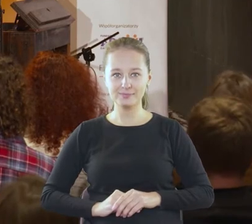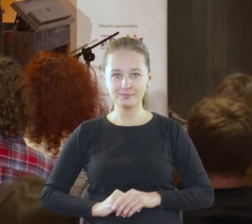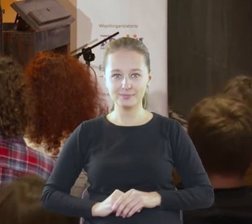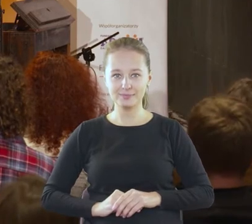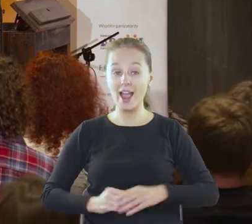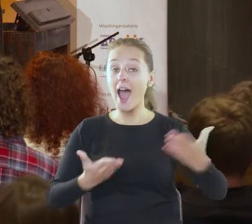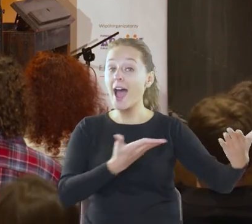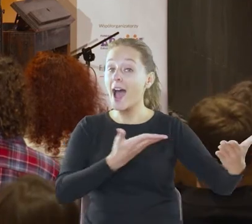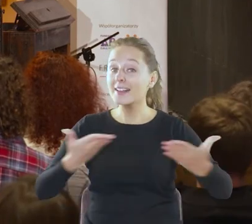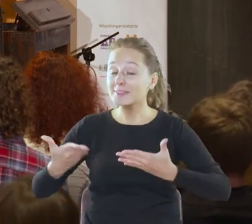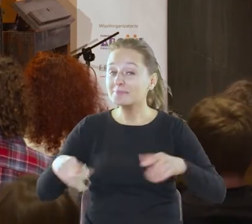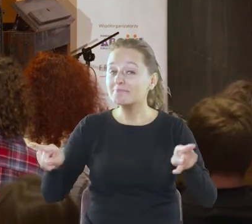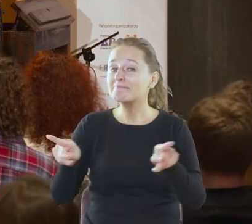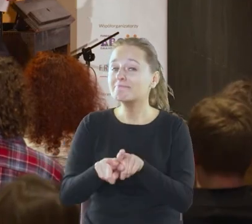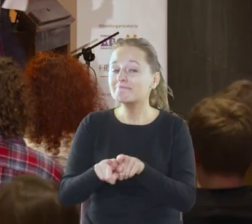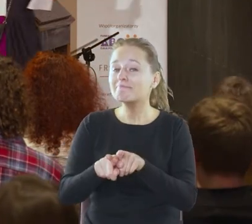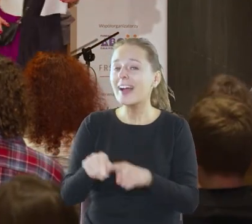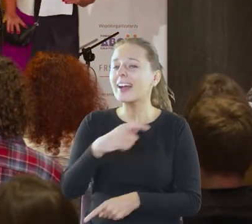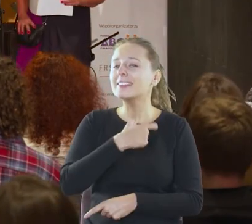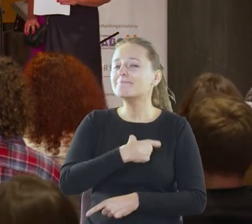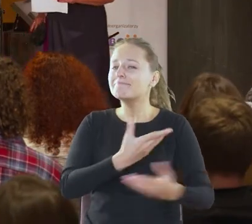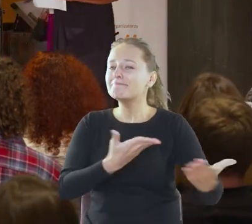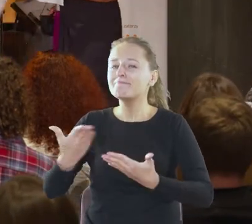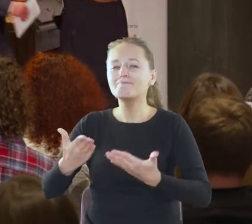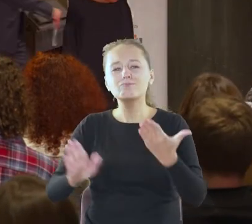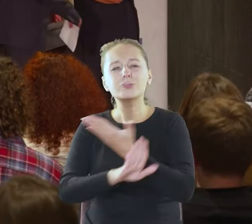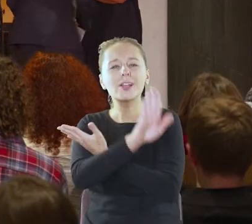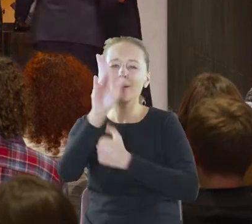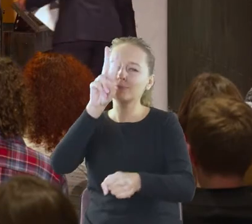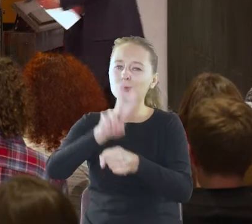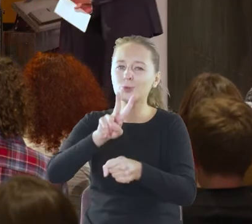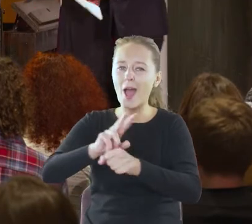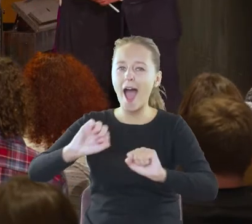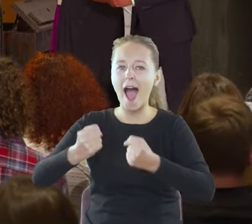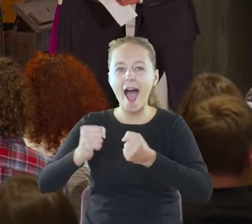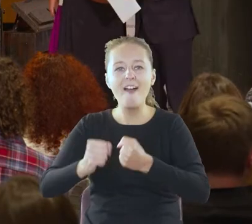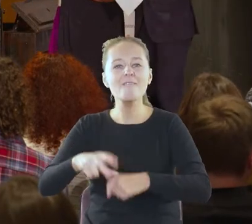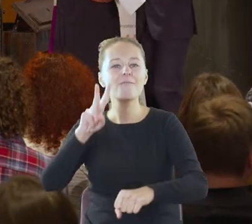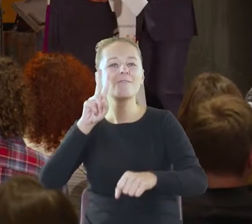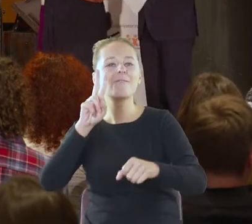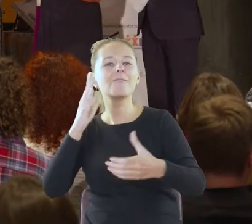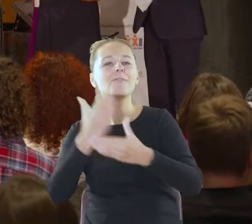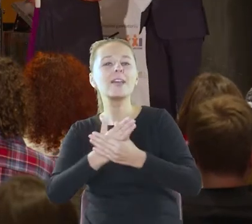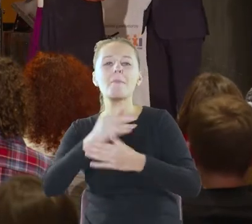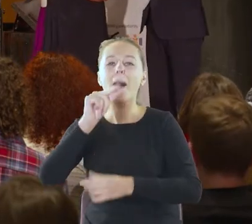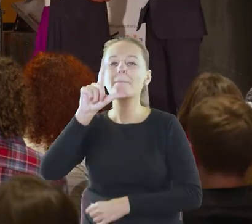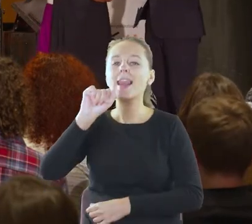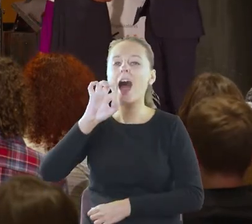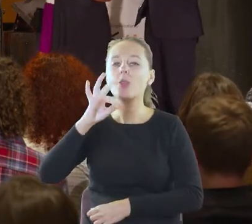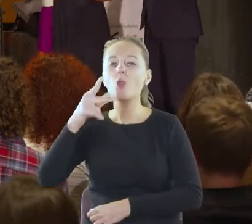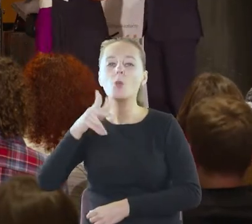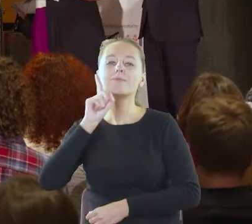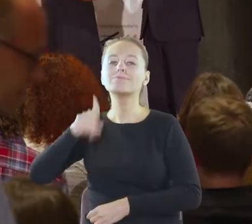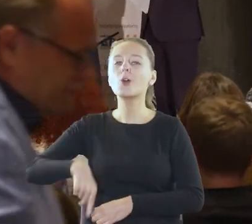Zapraszam także serdecznie przedstawiciela, mecenasa akcji firmy Platon, Pana Roberta